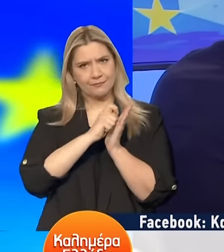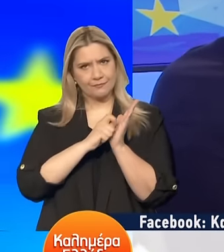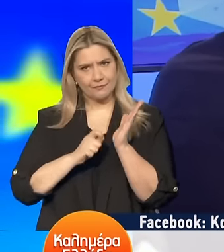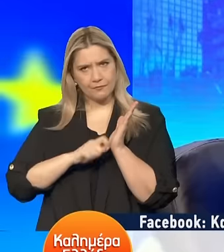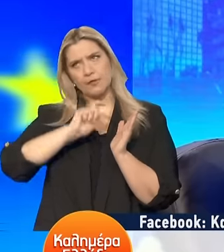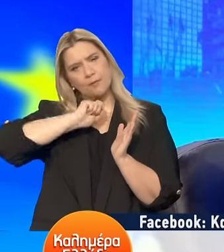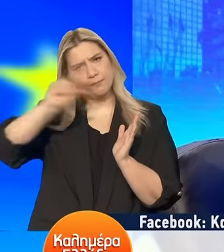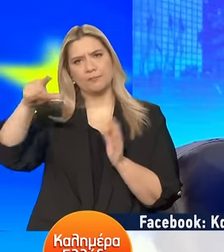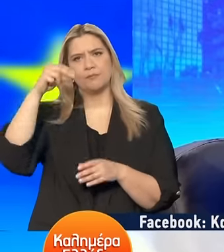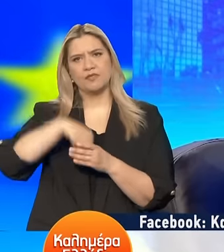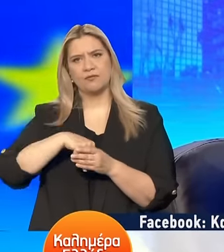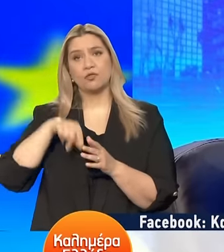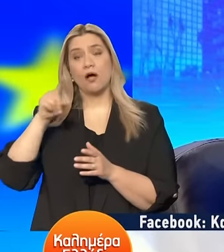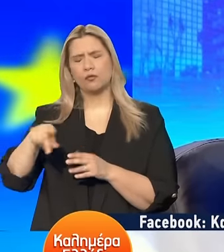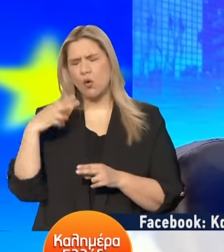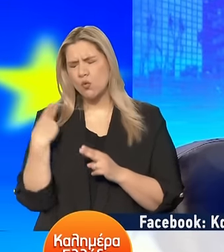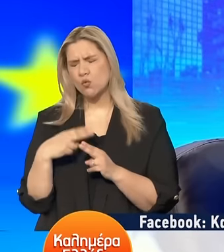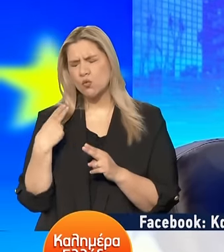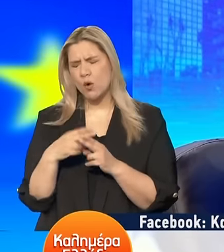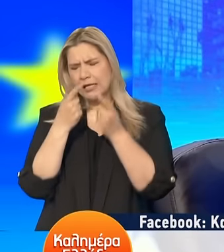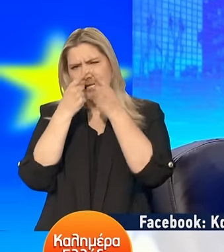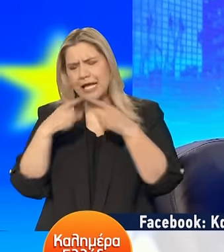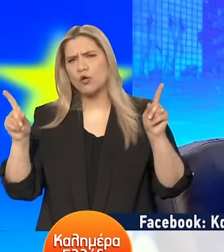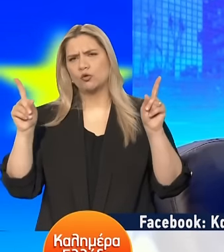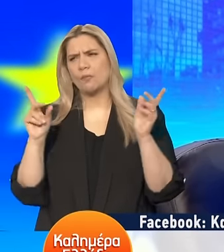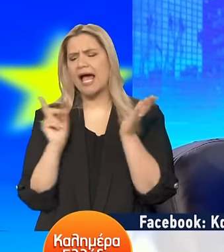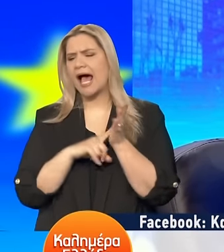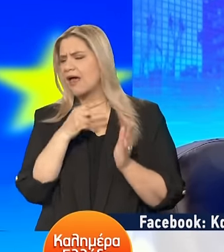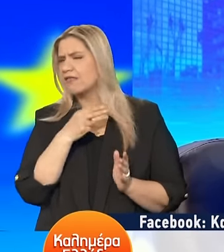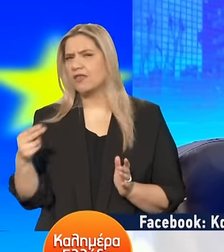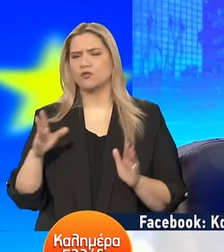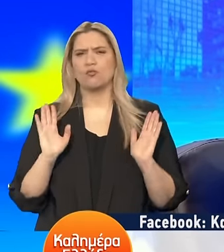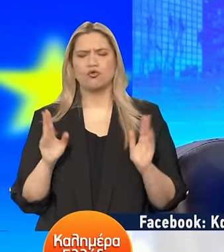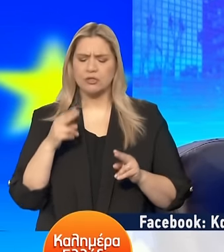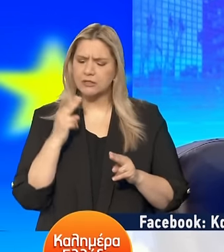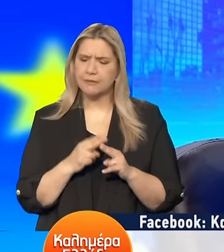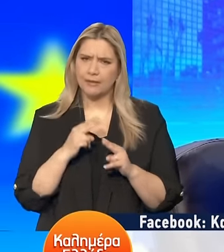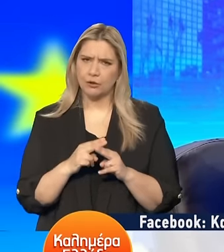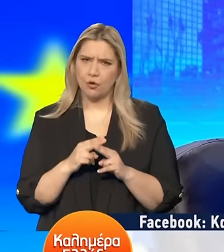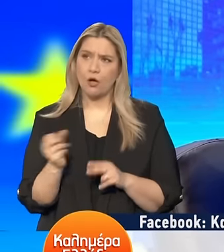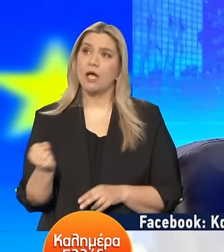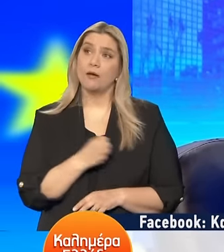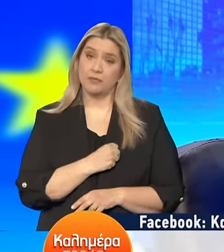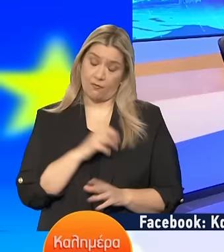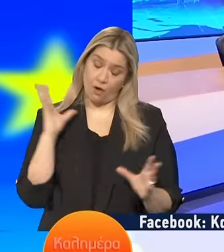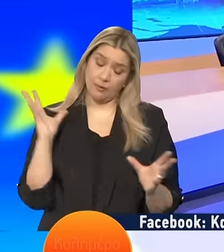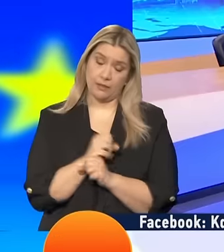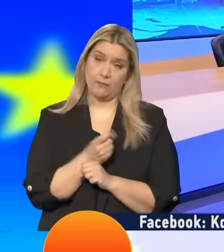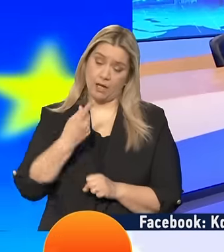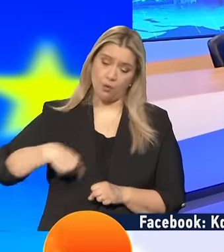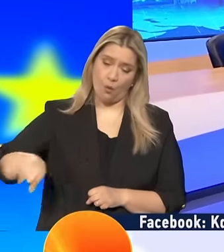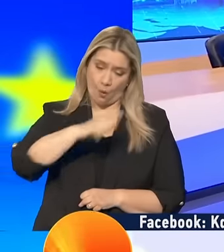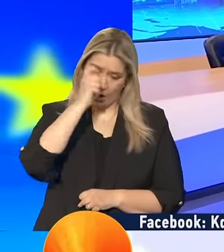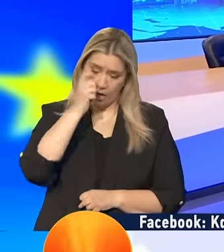Ήταν μια μεγάλη θεσμική Καινοτομία για τη χώρα Κατά τεκμήριο πιστεύω το επιβεβαιώνετε Και εσείς εξαιρετικά επιτυχημένοι Ως προς την